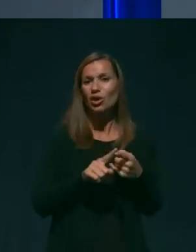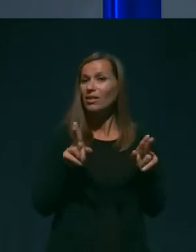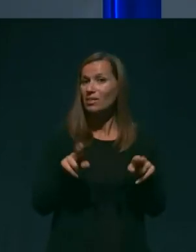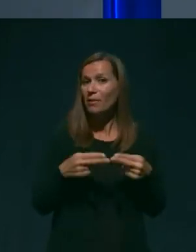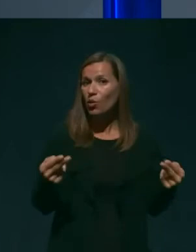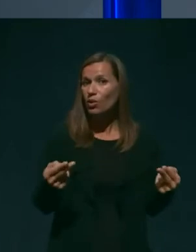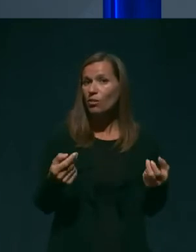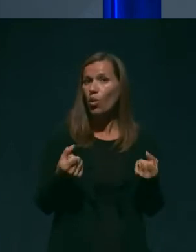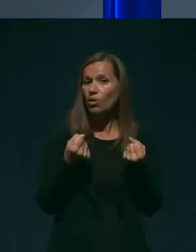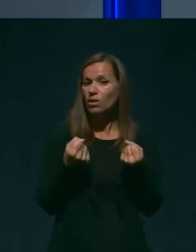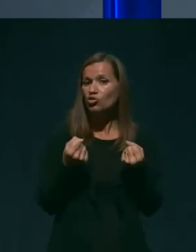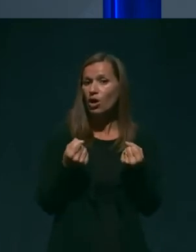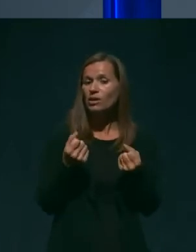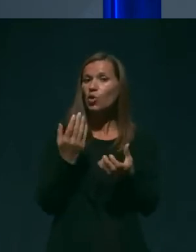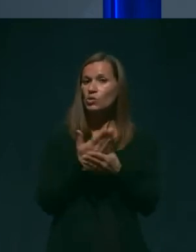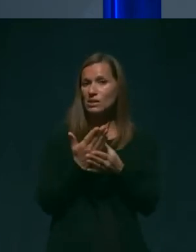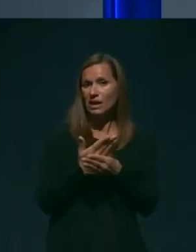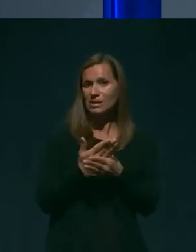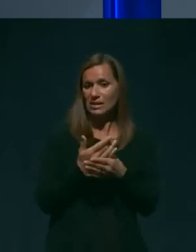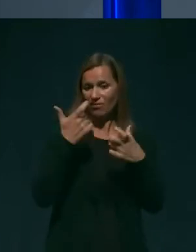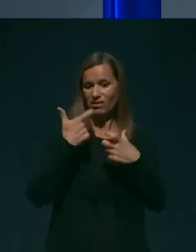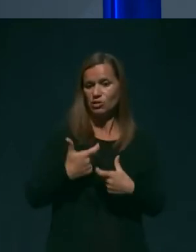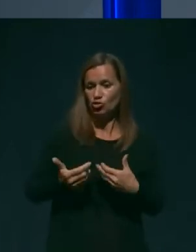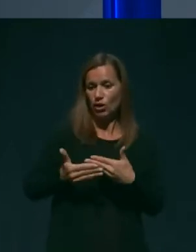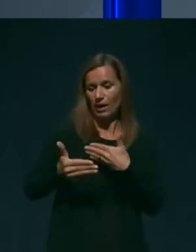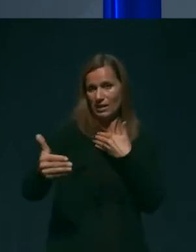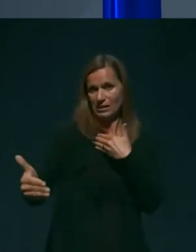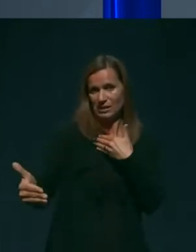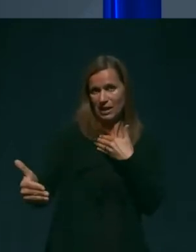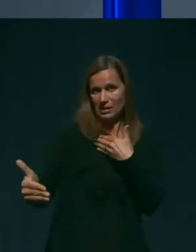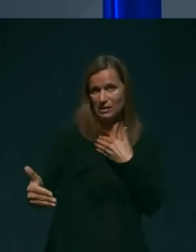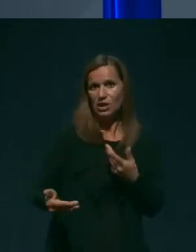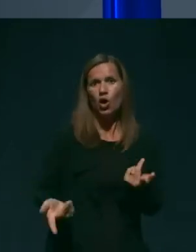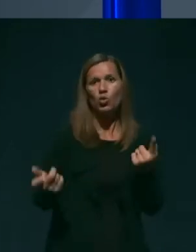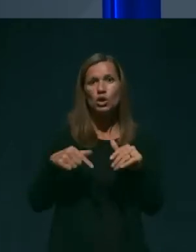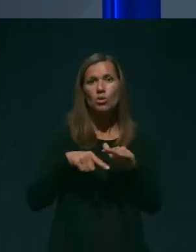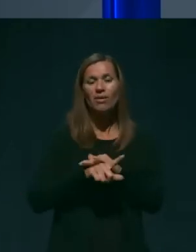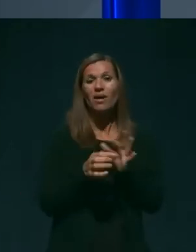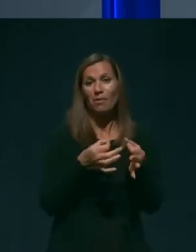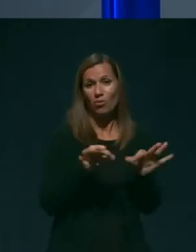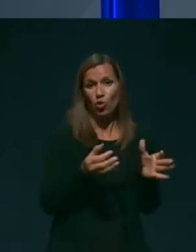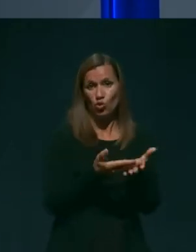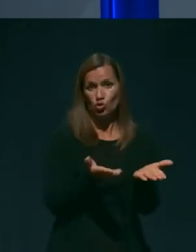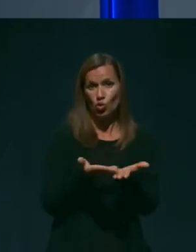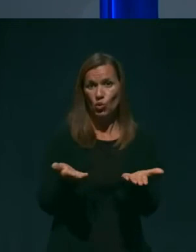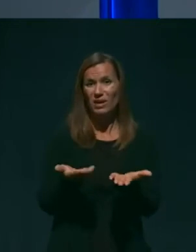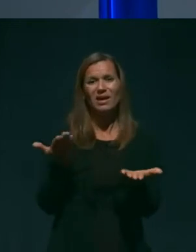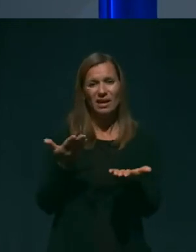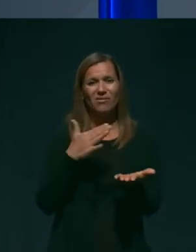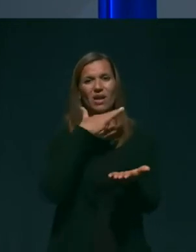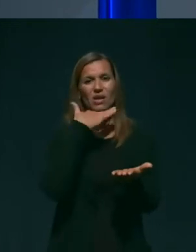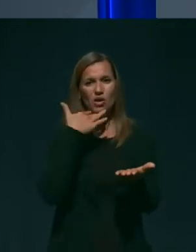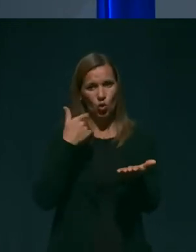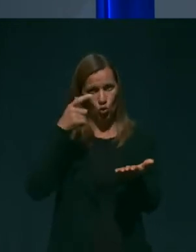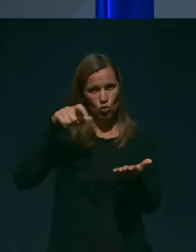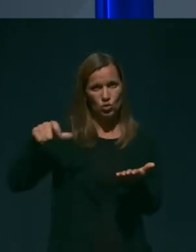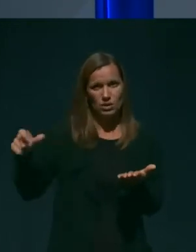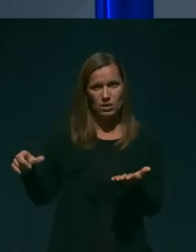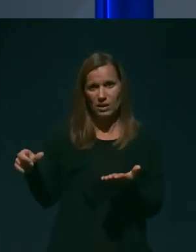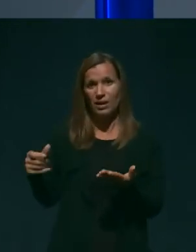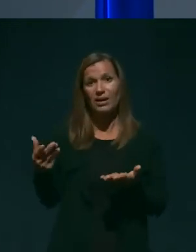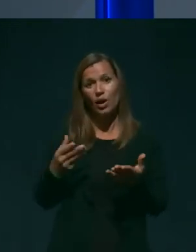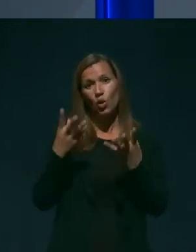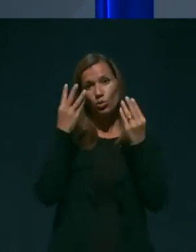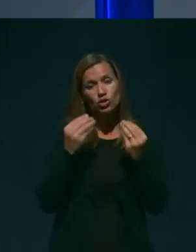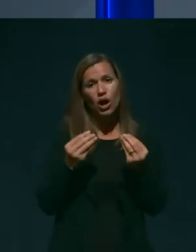držati ustrezne fizične distance oziroma v prostorih, kjer je veliko ljudi, kjer ponovadi ne samo, da ne